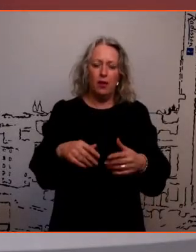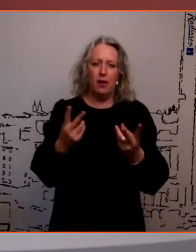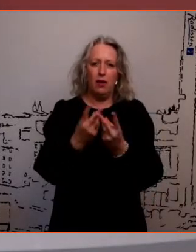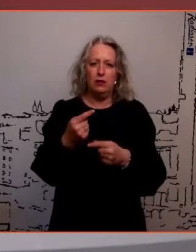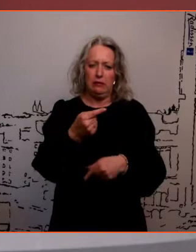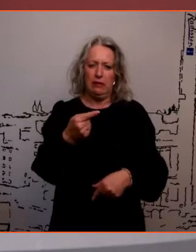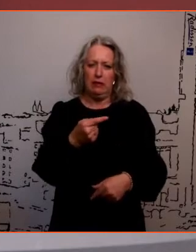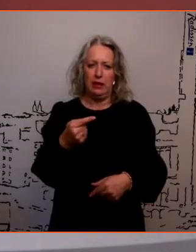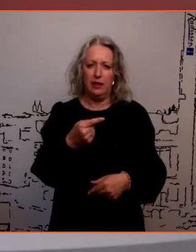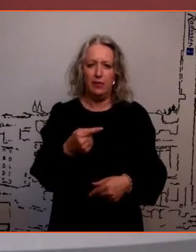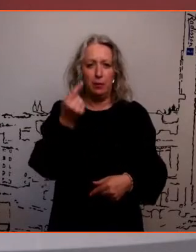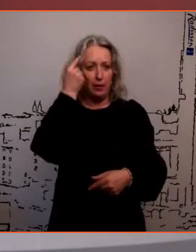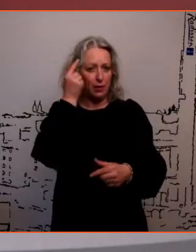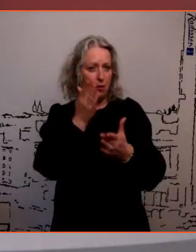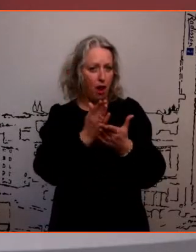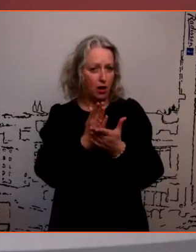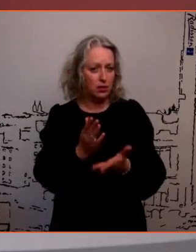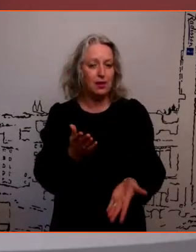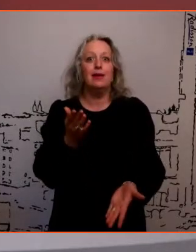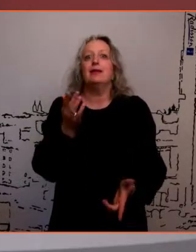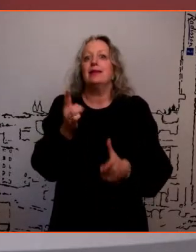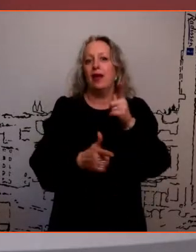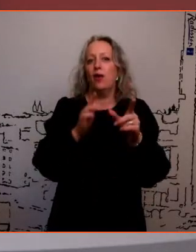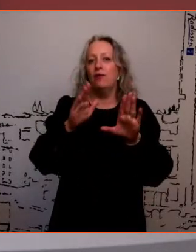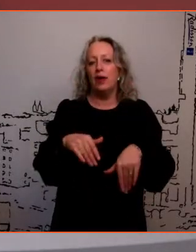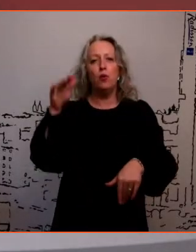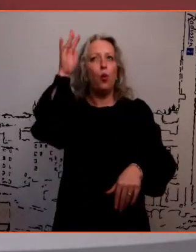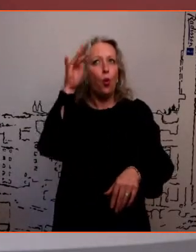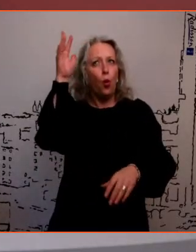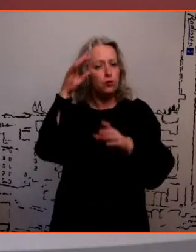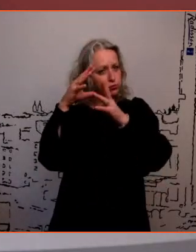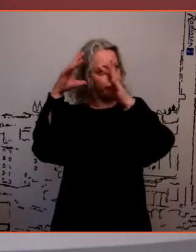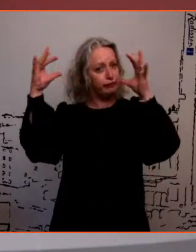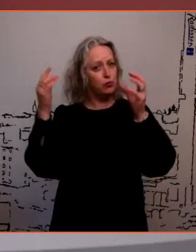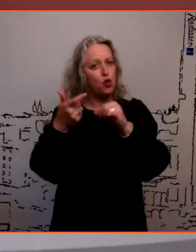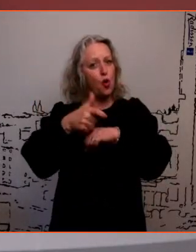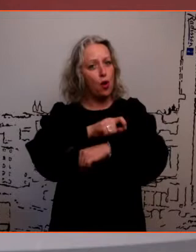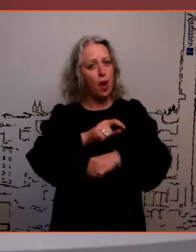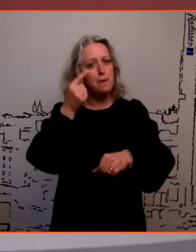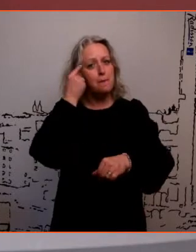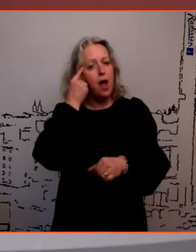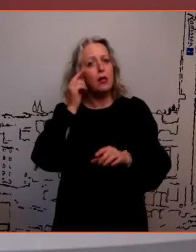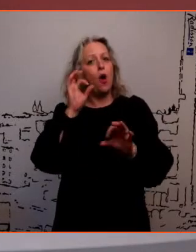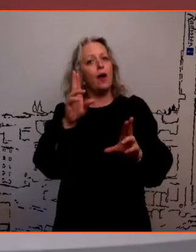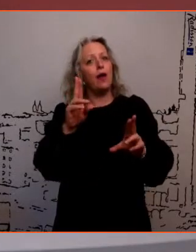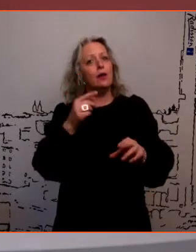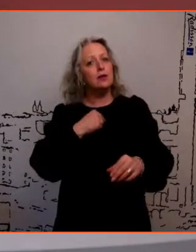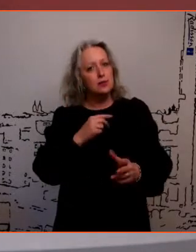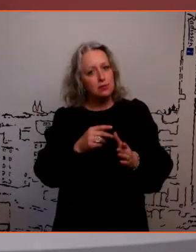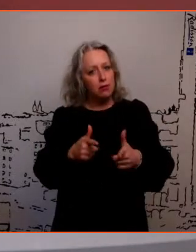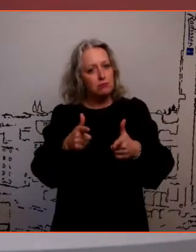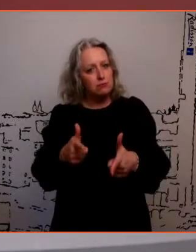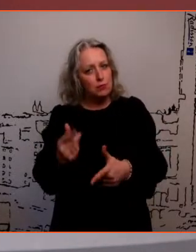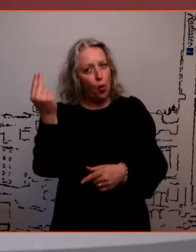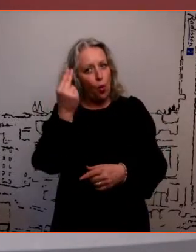ära selle võimaluse. Et tegelikult võiks natuke unistada ja mõelda, et okei, võibolla ole hängikunsti õpetajaks, võiks see